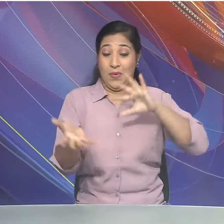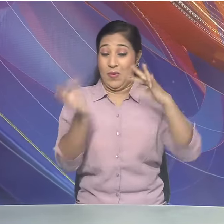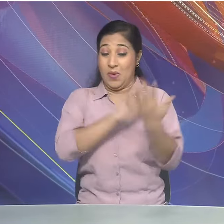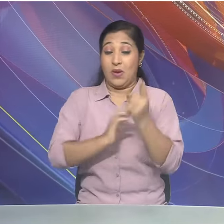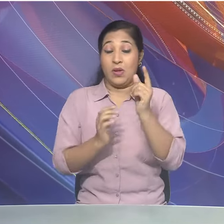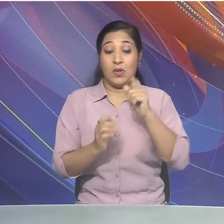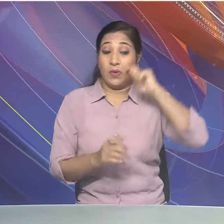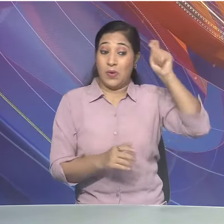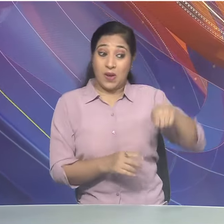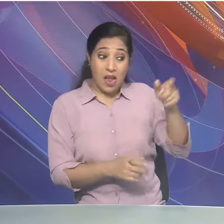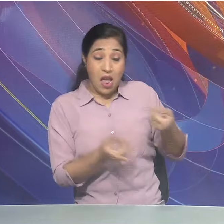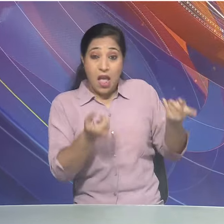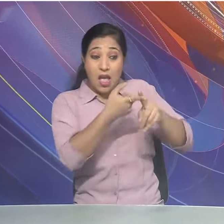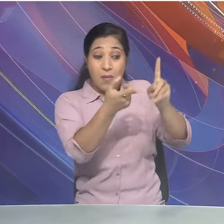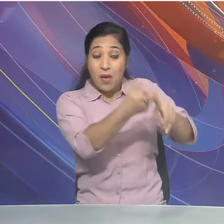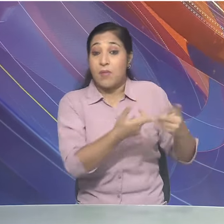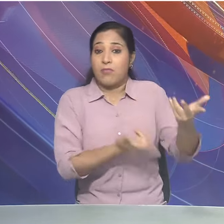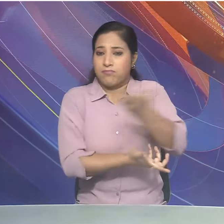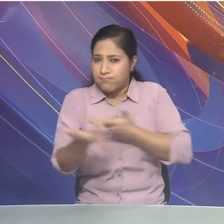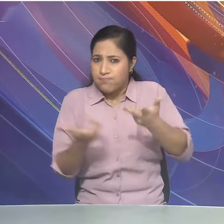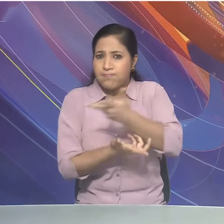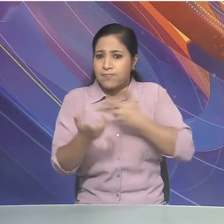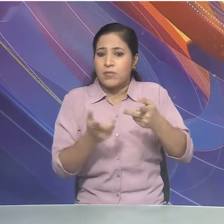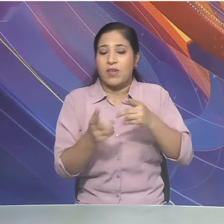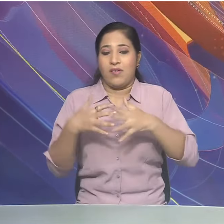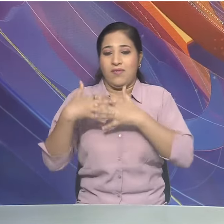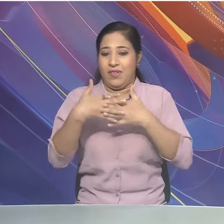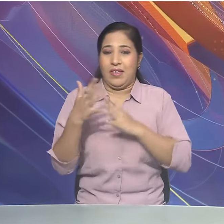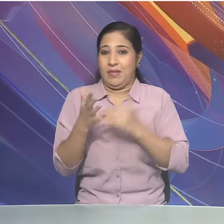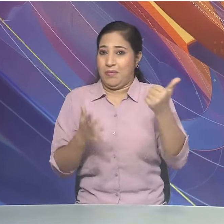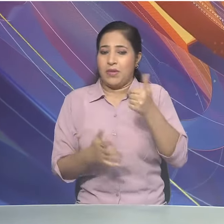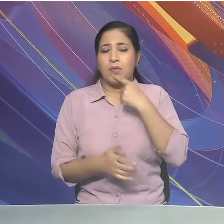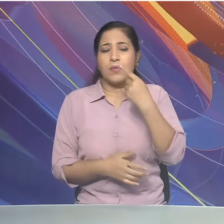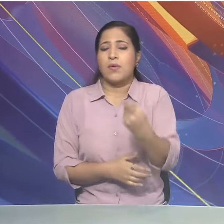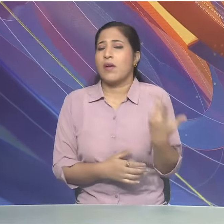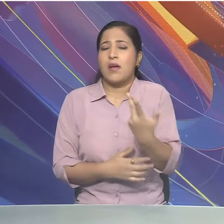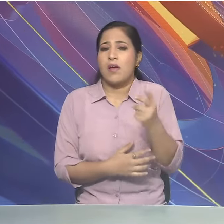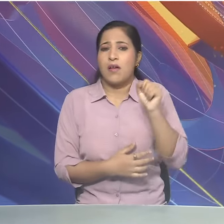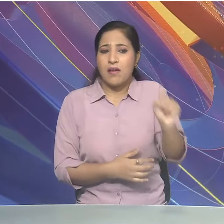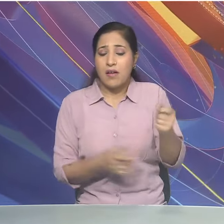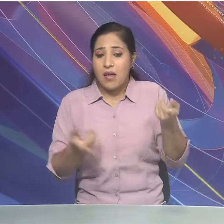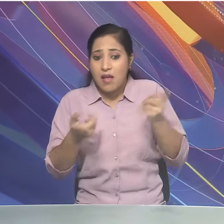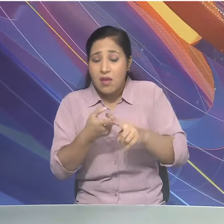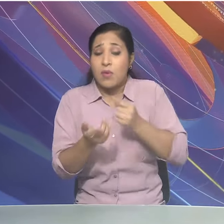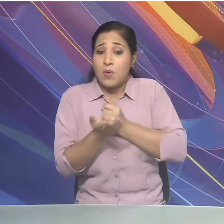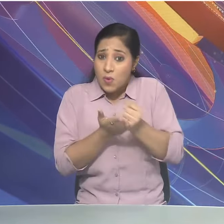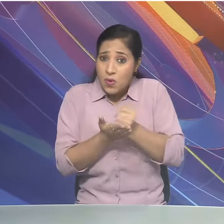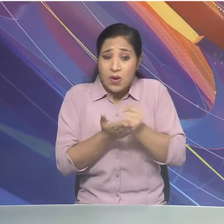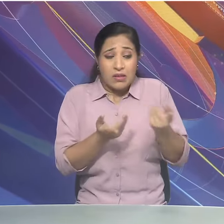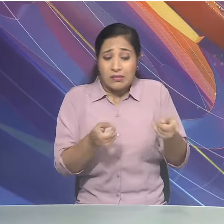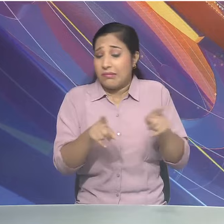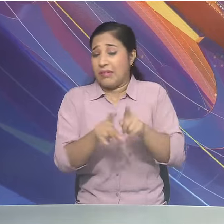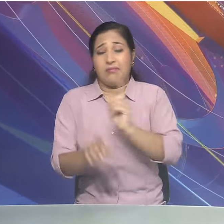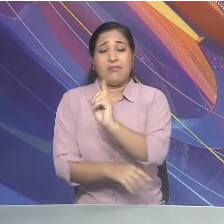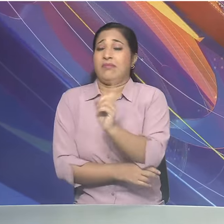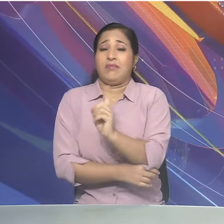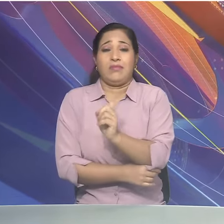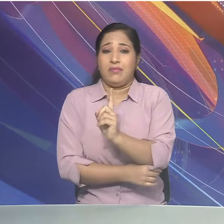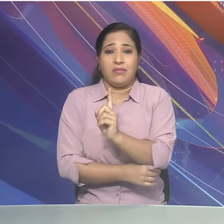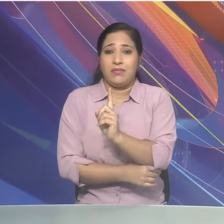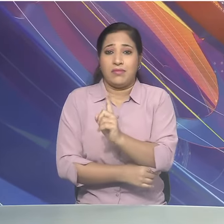में यूकरेन के इस्तिती पर आयूजित चर्चा के दोरान विदेश मंत्री डॉक्टर एस जैशंकर ने कहा कि ऐसे प्रयास नहीं किये जाने चाहिए